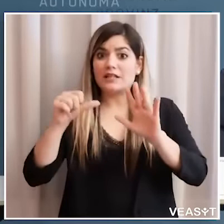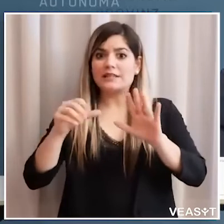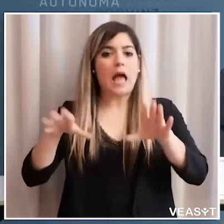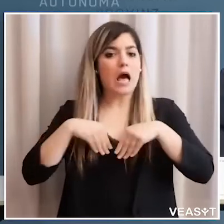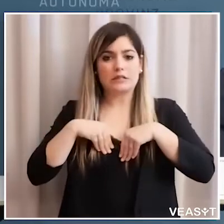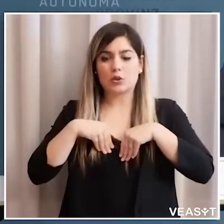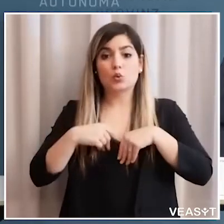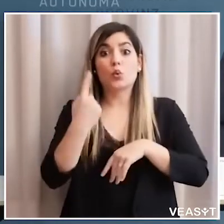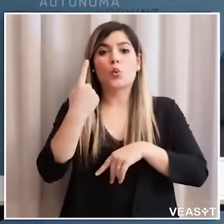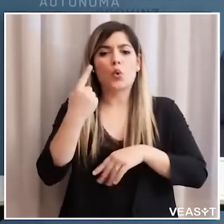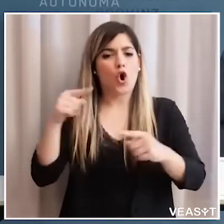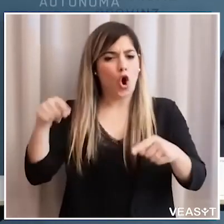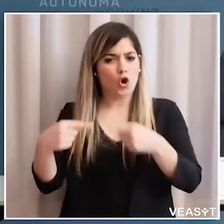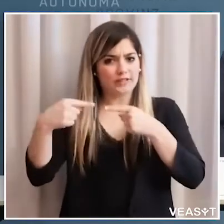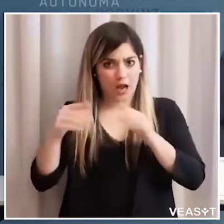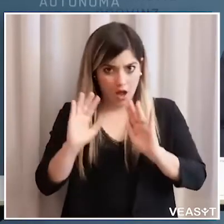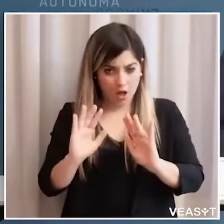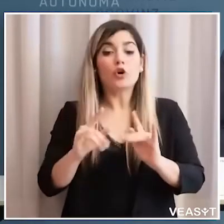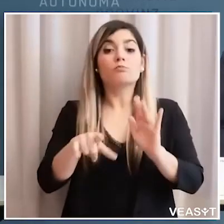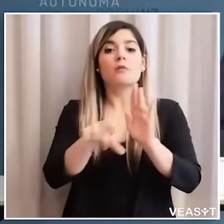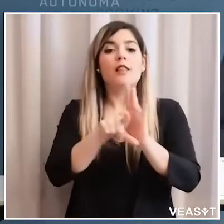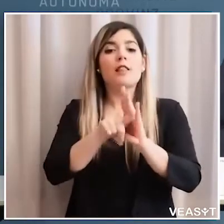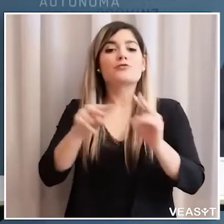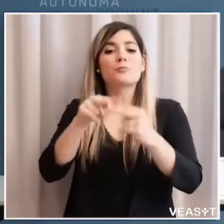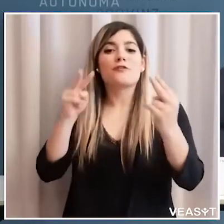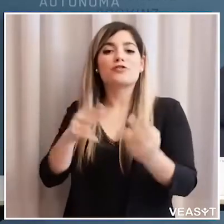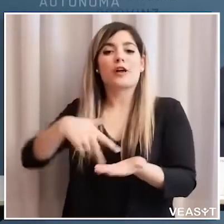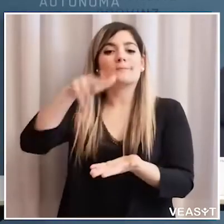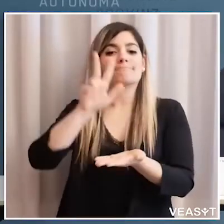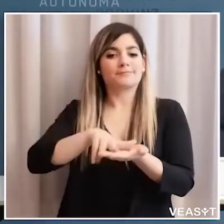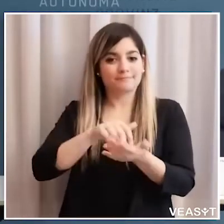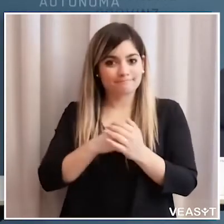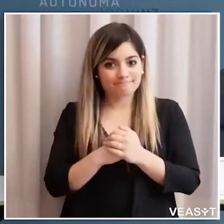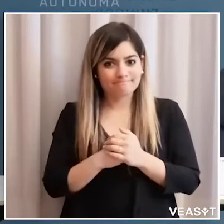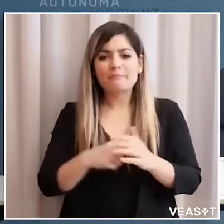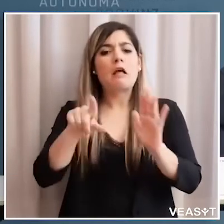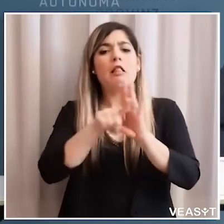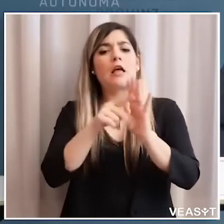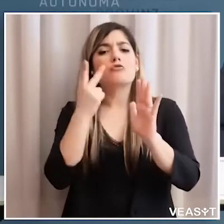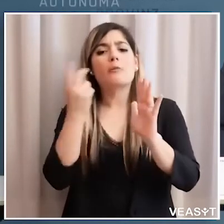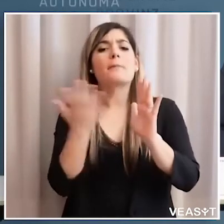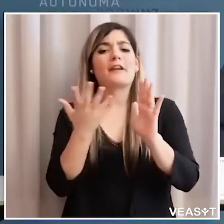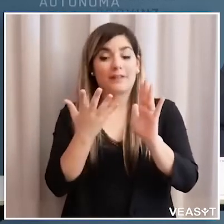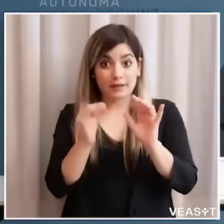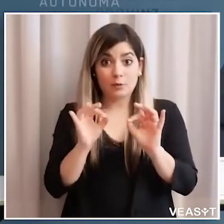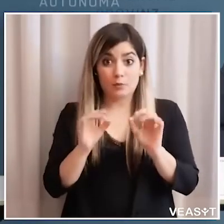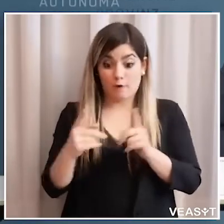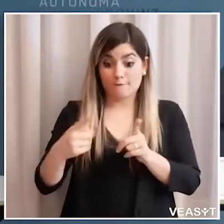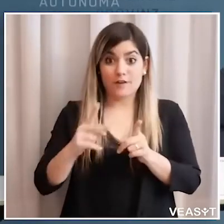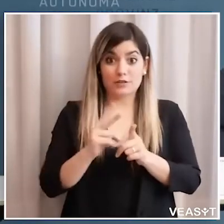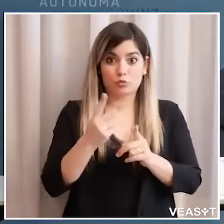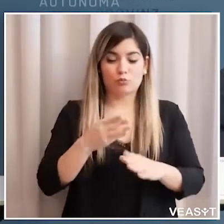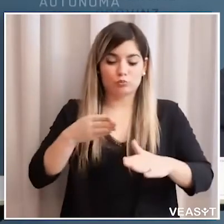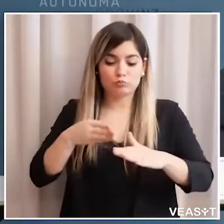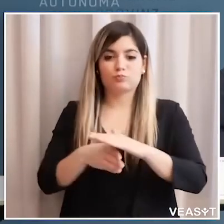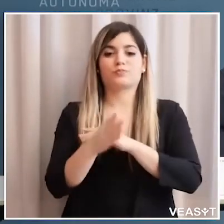6 astensioni e solo un voto contrario la nuova legge provinciale che prevede l'entrata in questa seconda